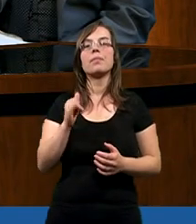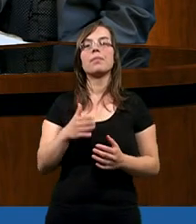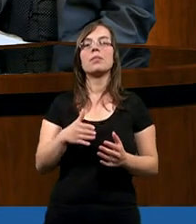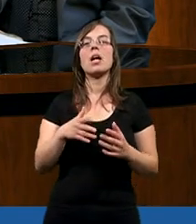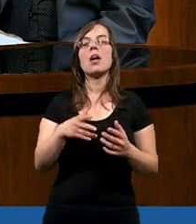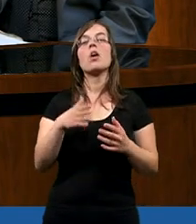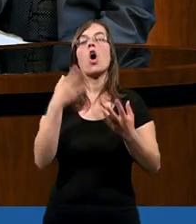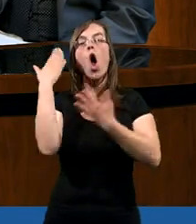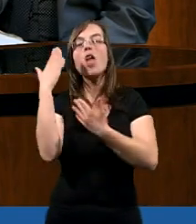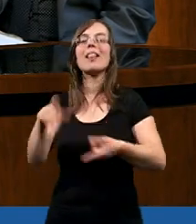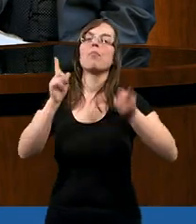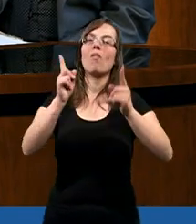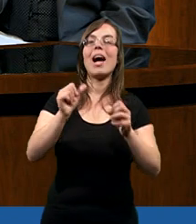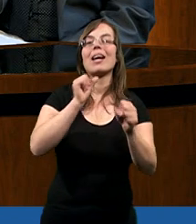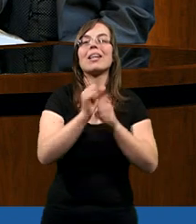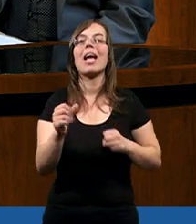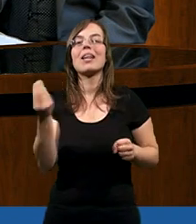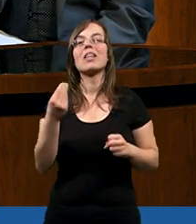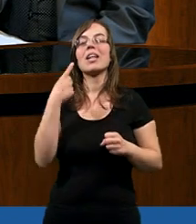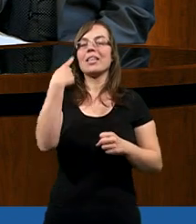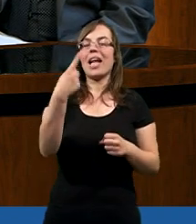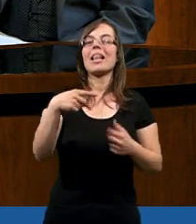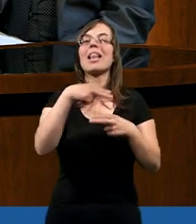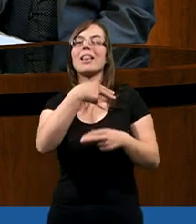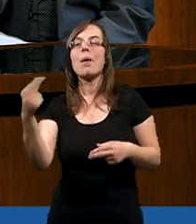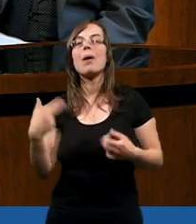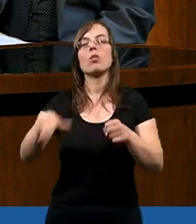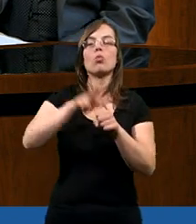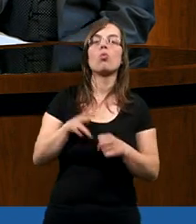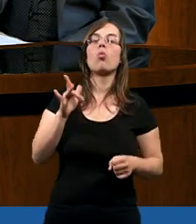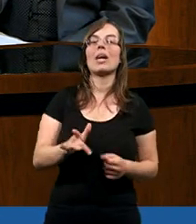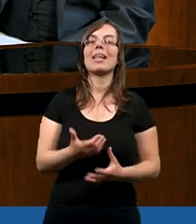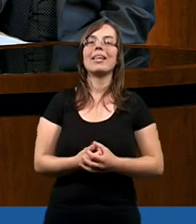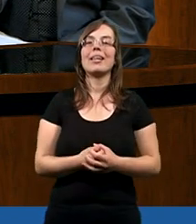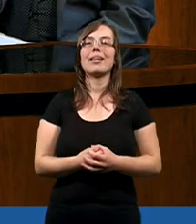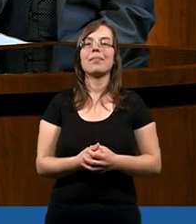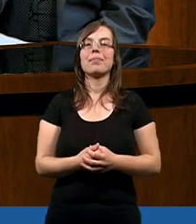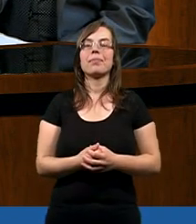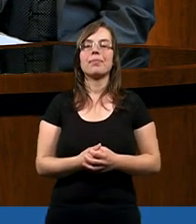W godnym uwagi jeszcze jest jeden temat, który